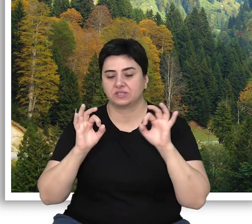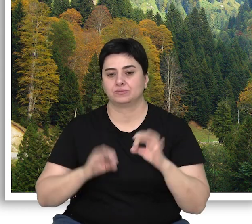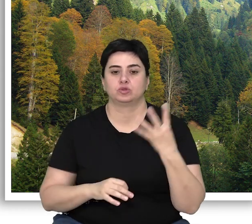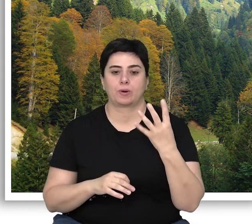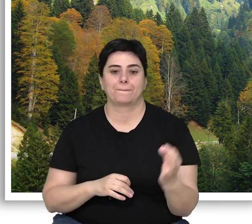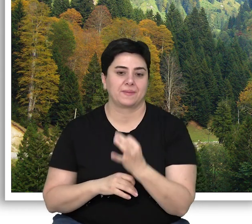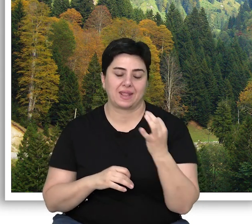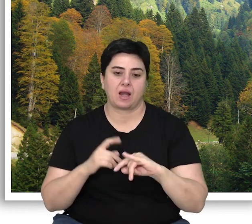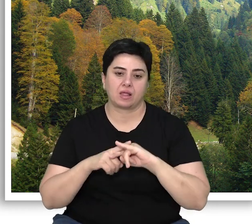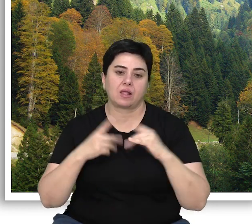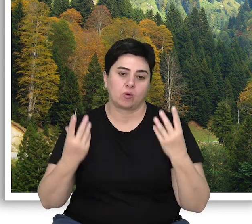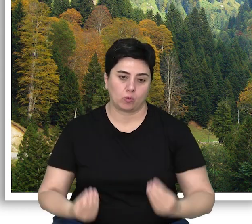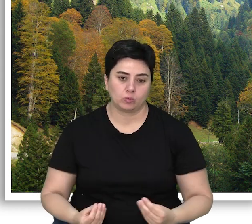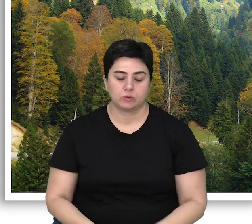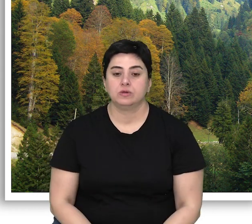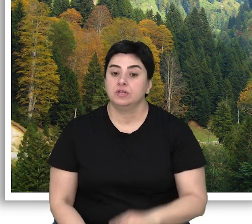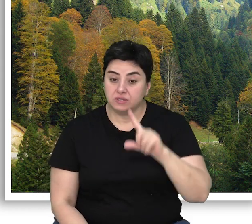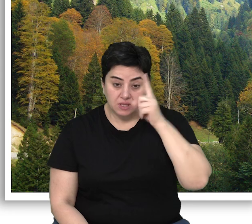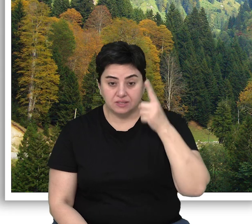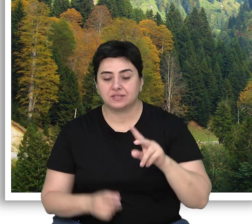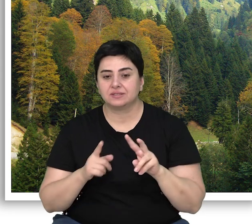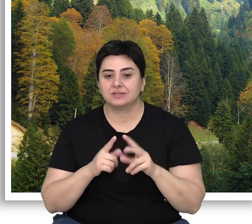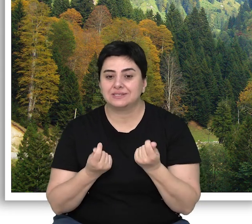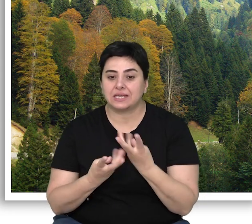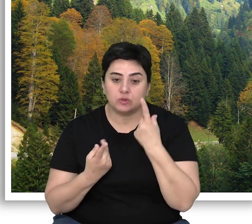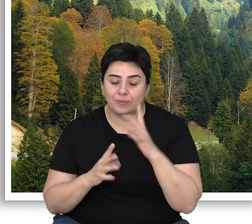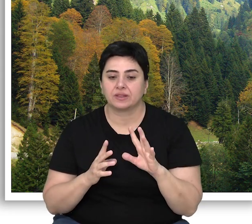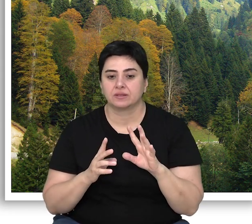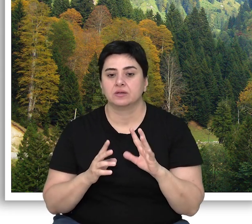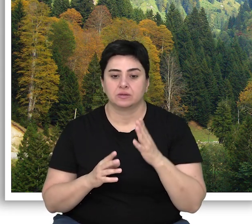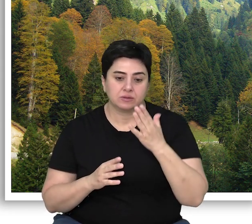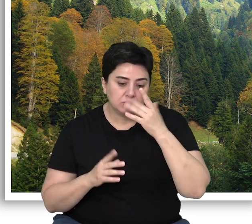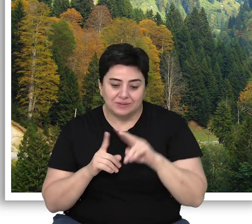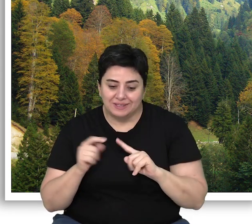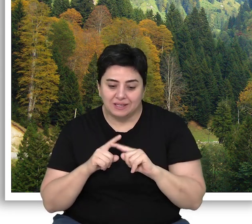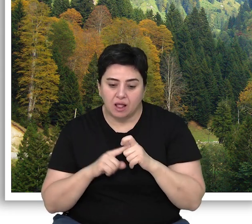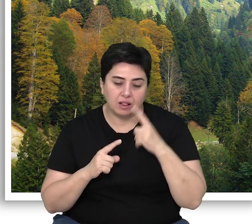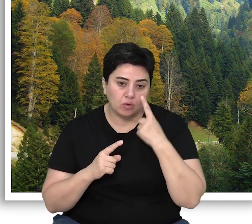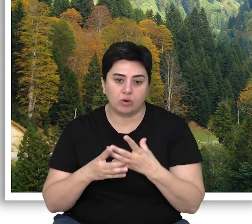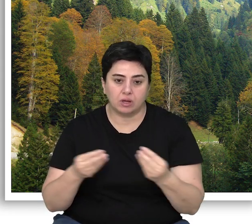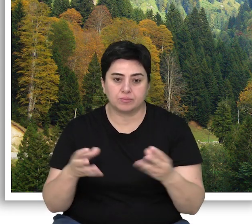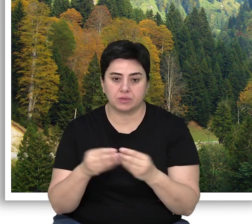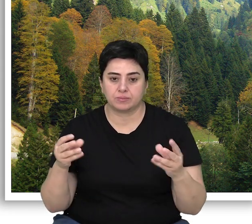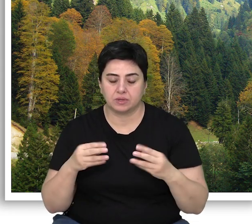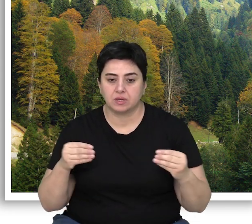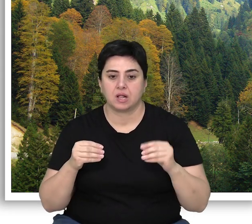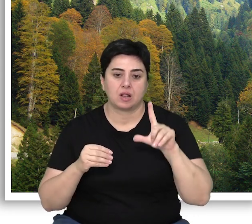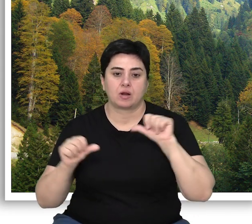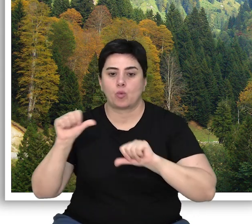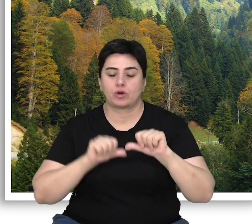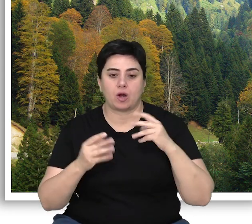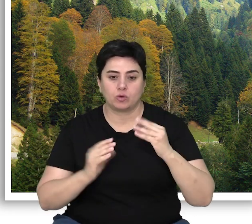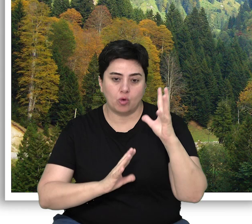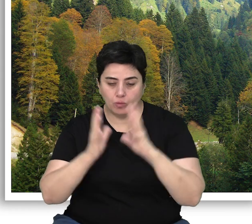milyar hektar civarında. Yalnızca nicel değil, nitel olarak da yaşanan kayıplarla doğanın laboratuvarı olan